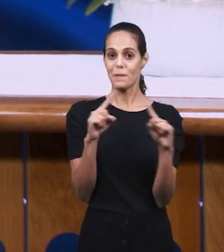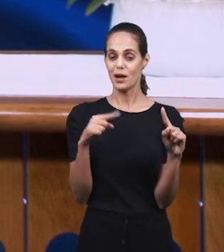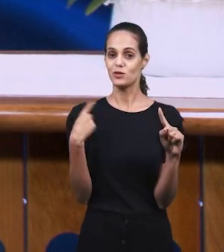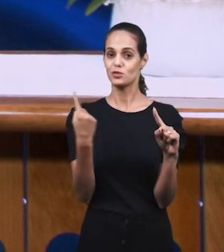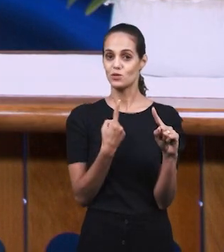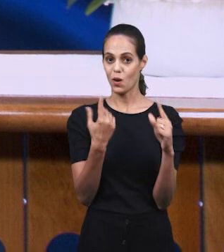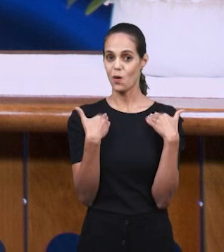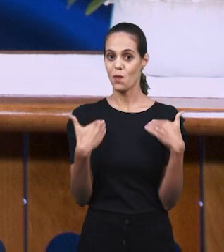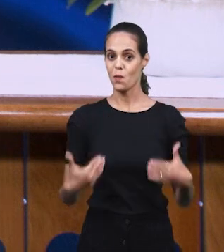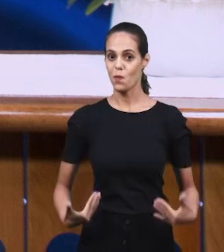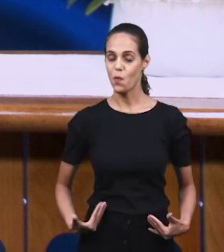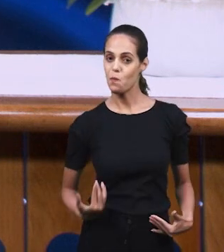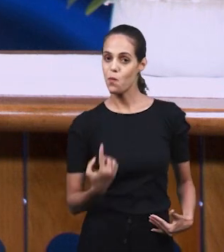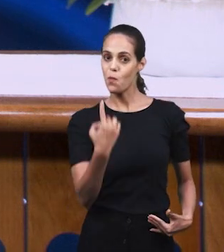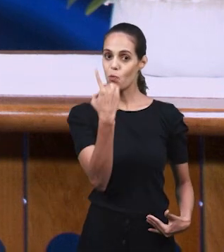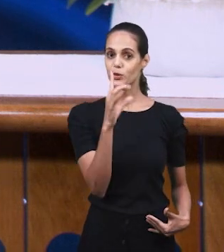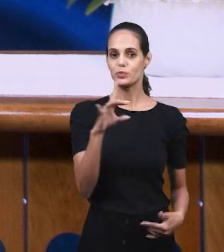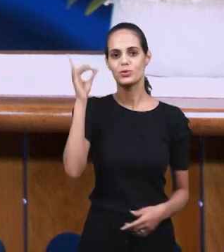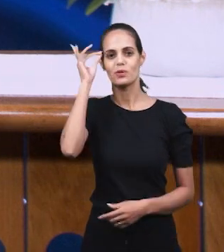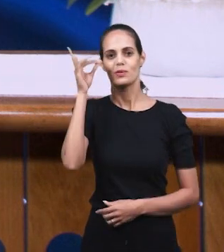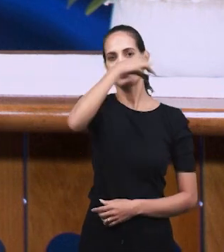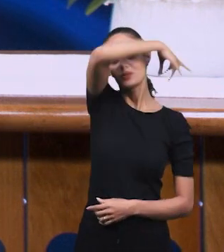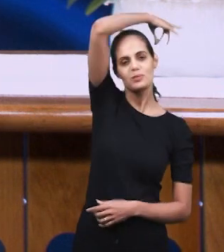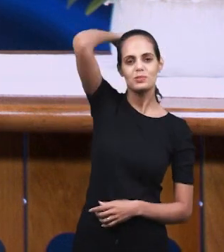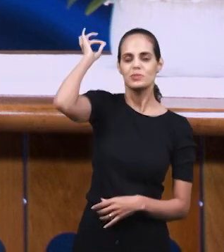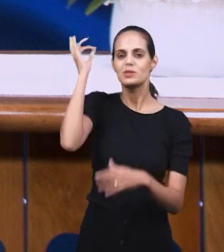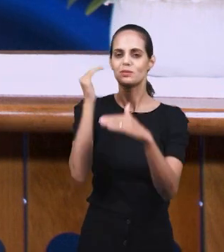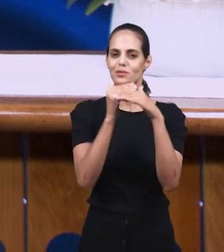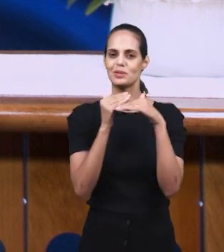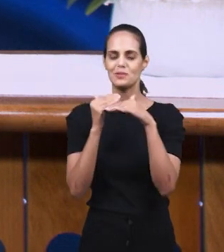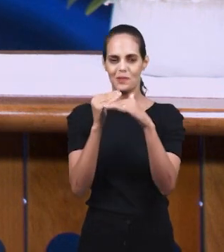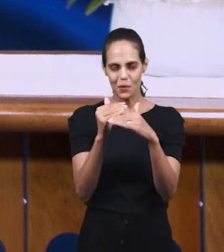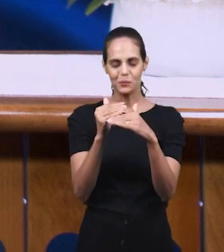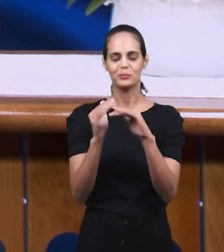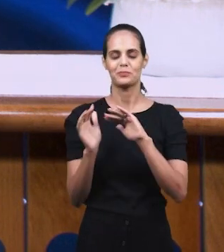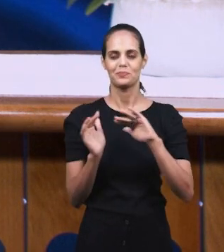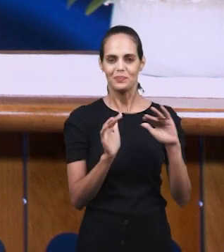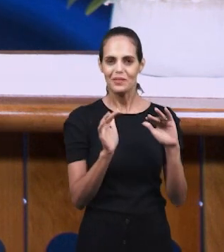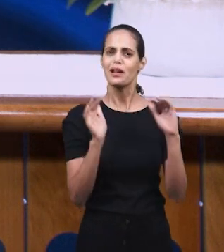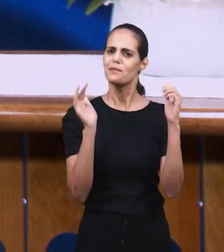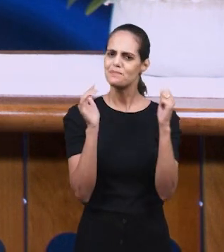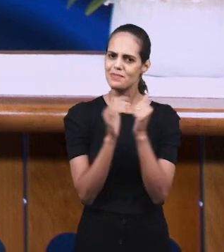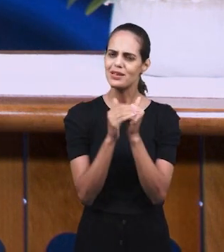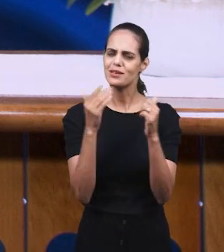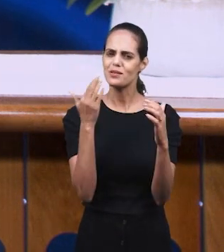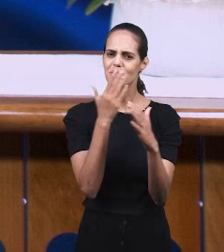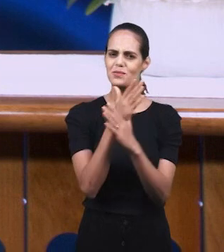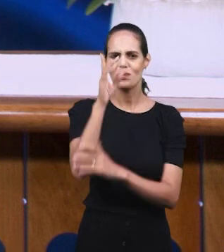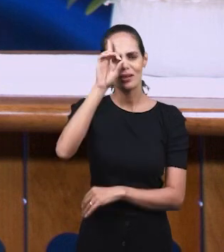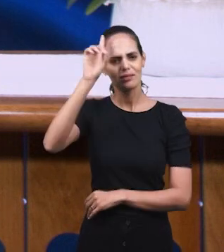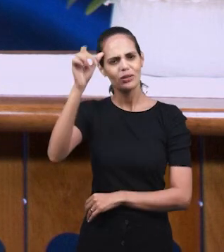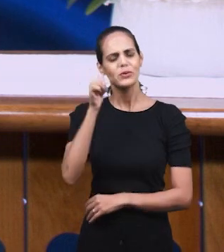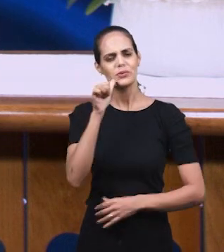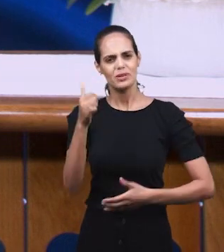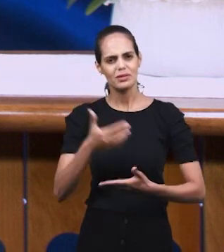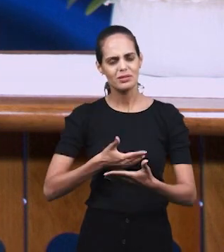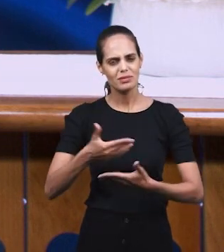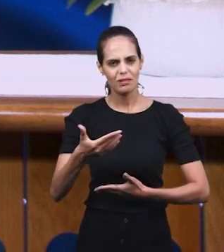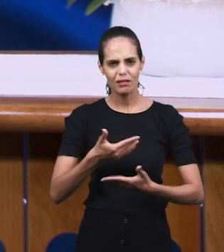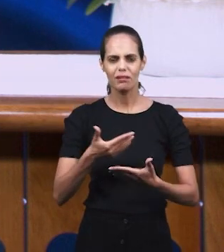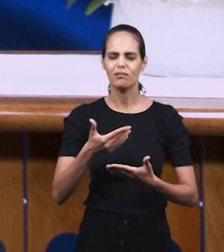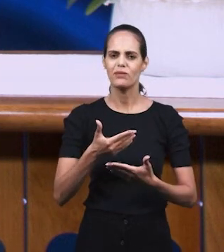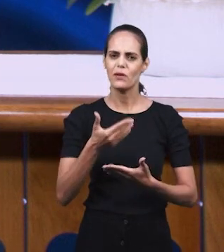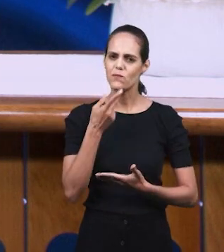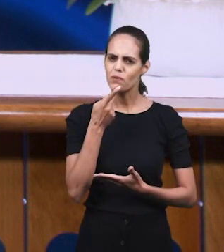и одной церковью. Сестра Жизел, она говорит об этом свидетельстве, что